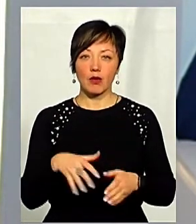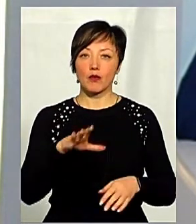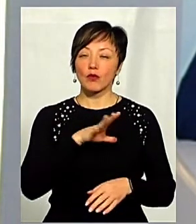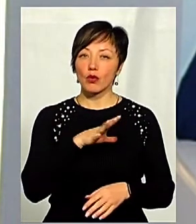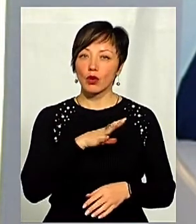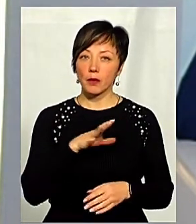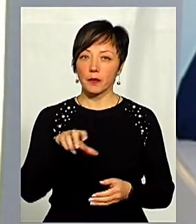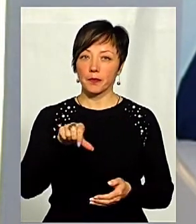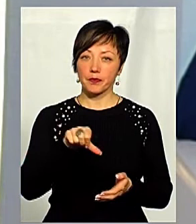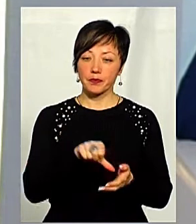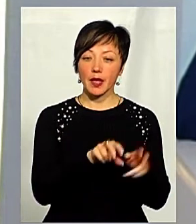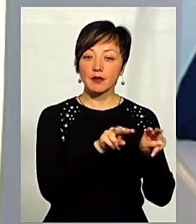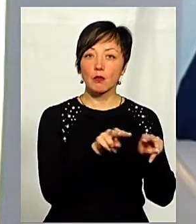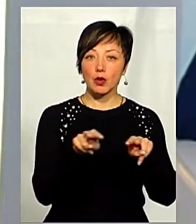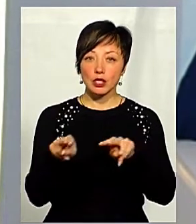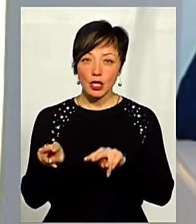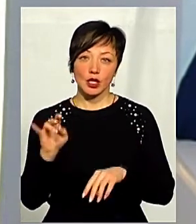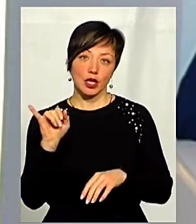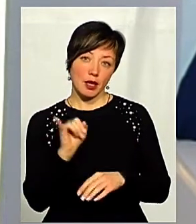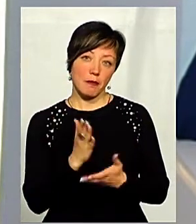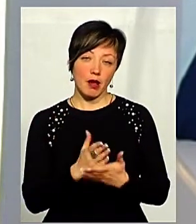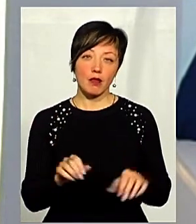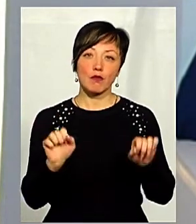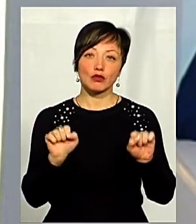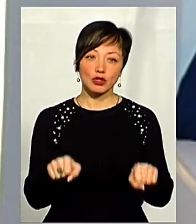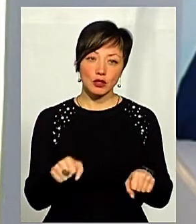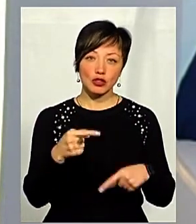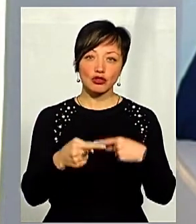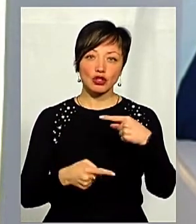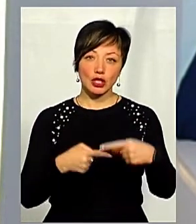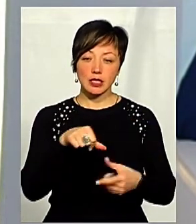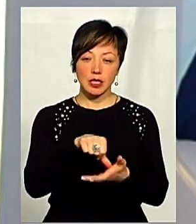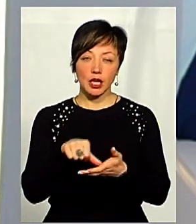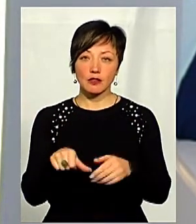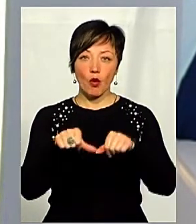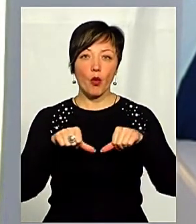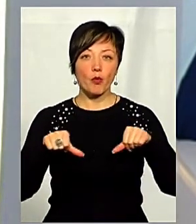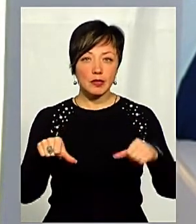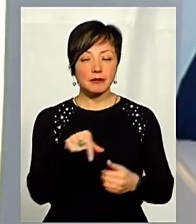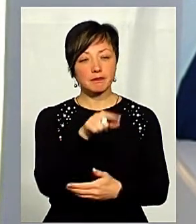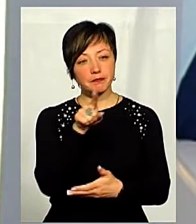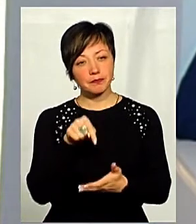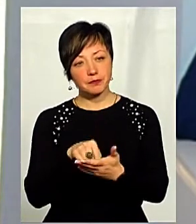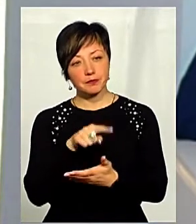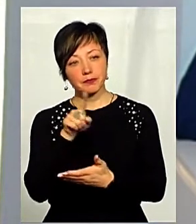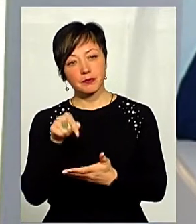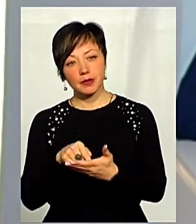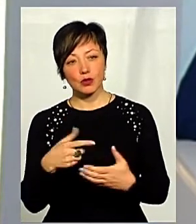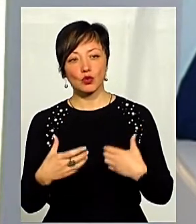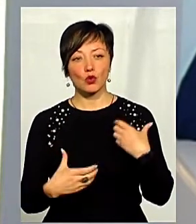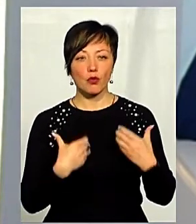брали участь в спостереженні, а і мали можливість через членів конкурсної комісії поставити питання, яких